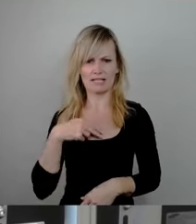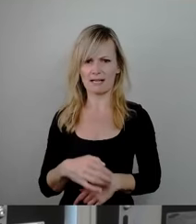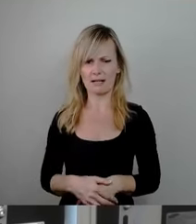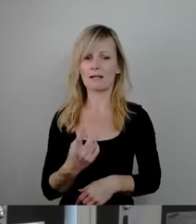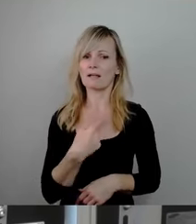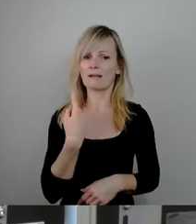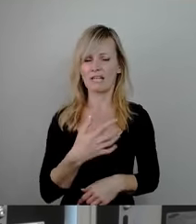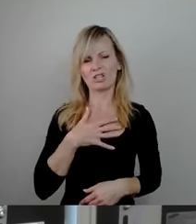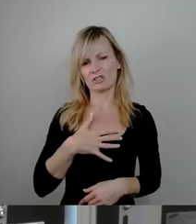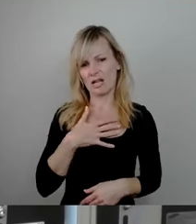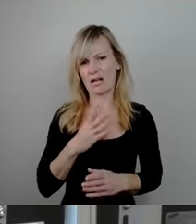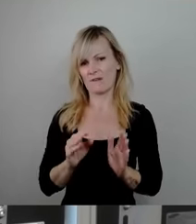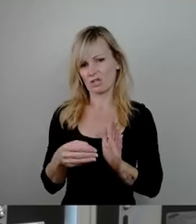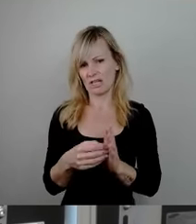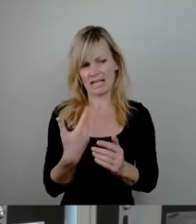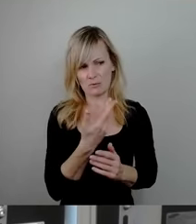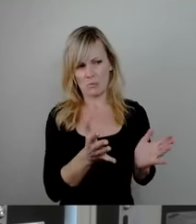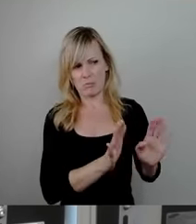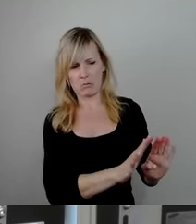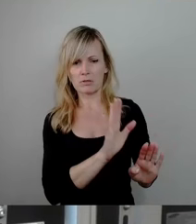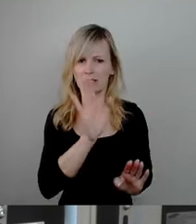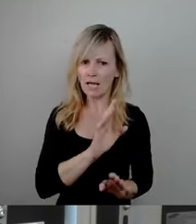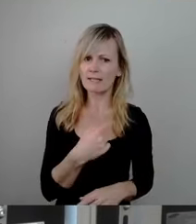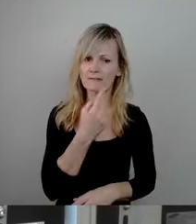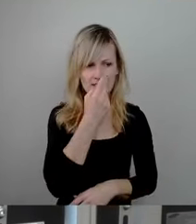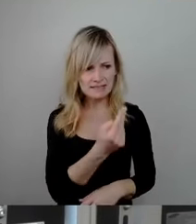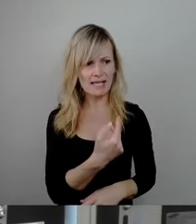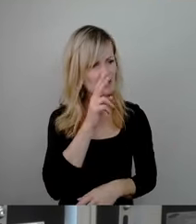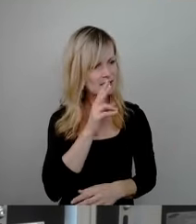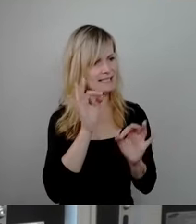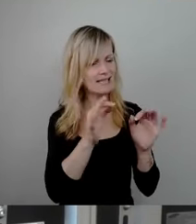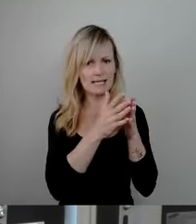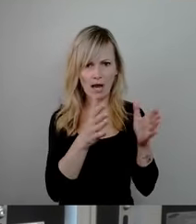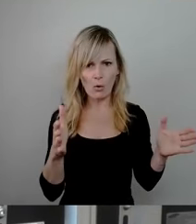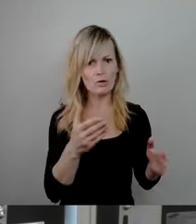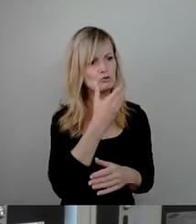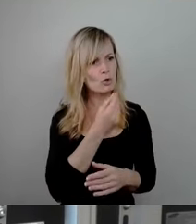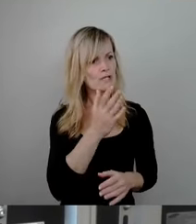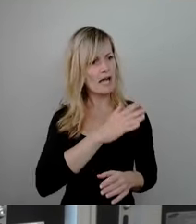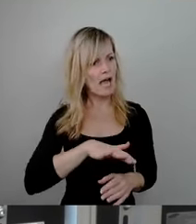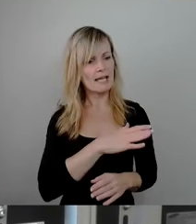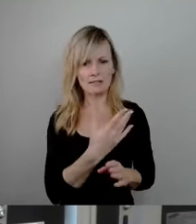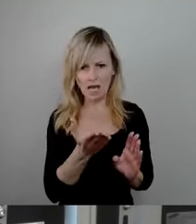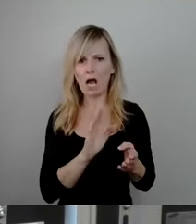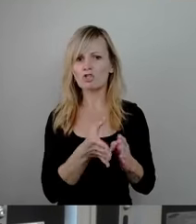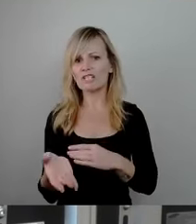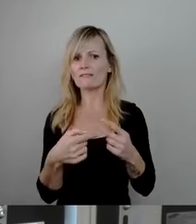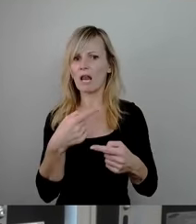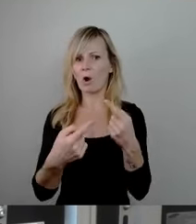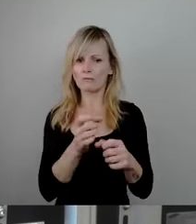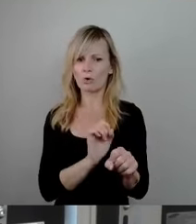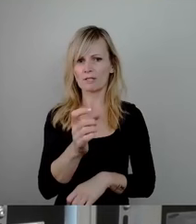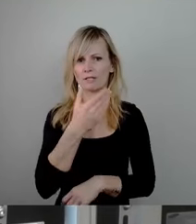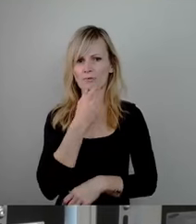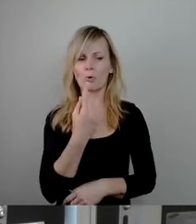schamhaft, wie es ist, sondern sehen wir es uns an, erkennen die Schönheit des Versagens und lernen womöglich endlich was